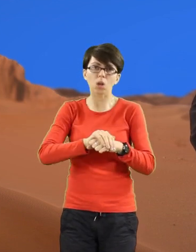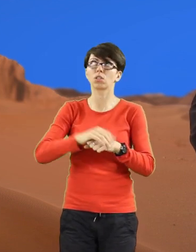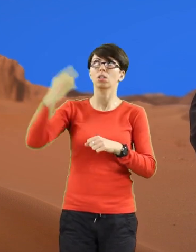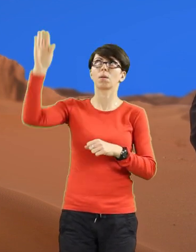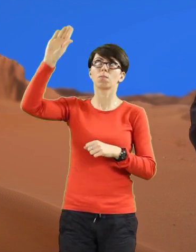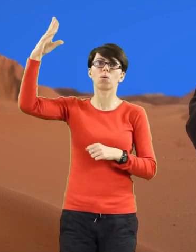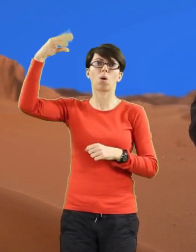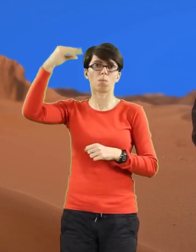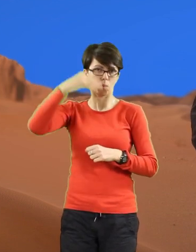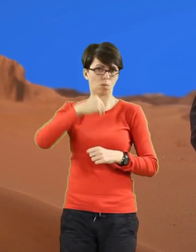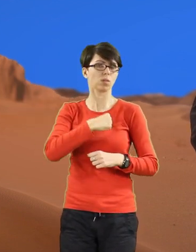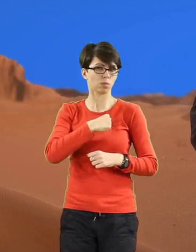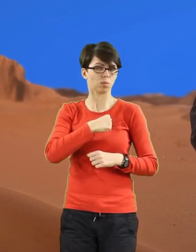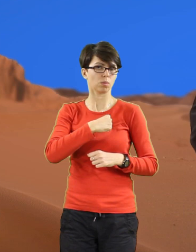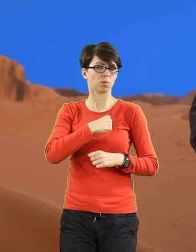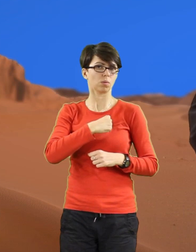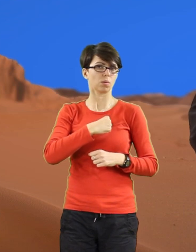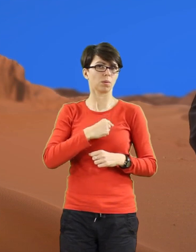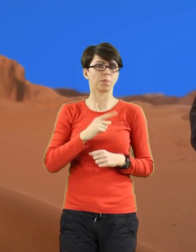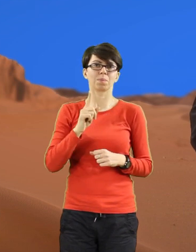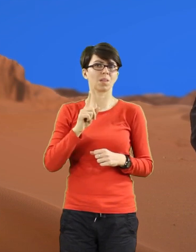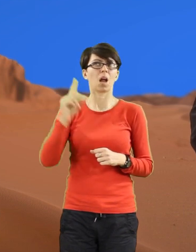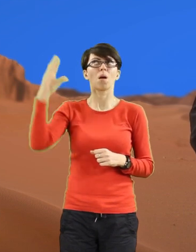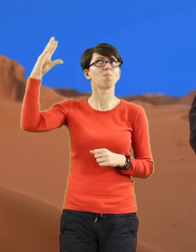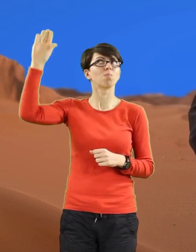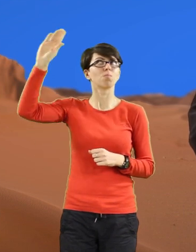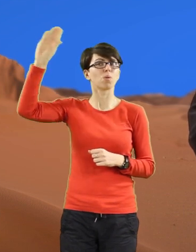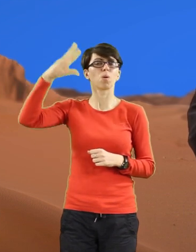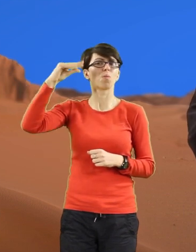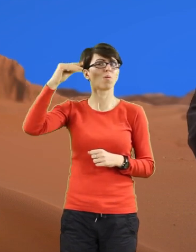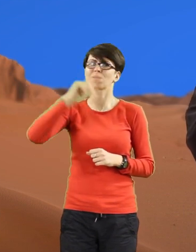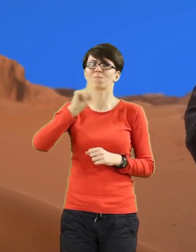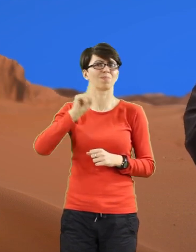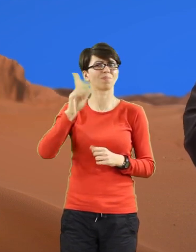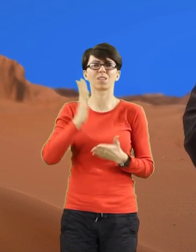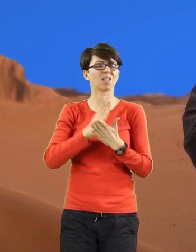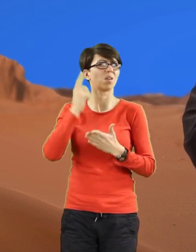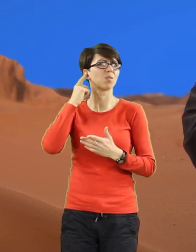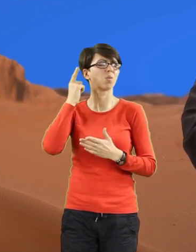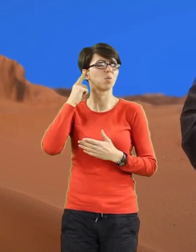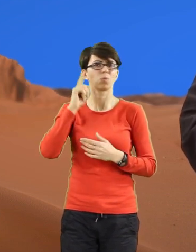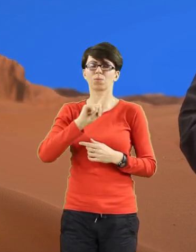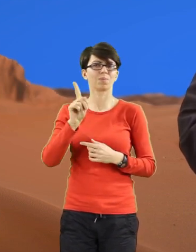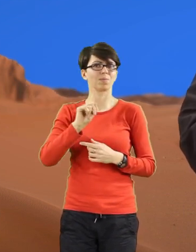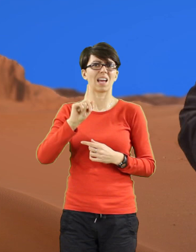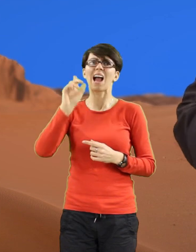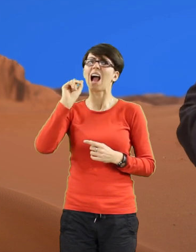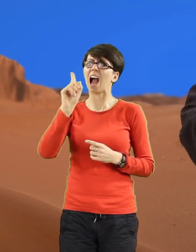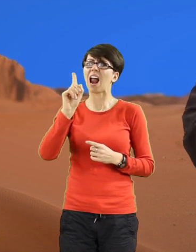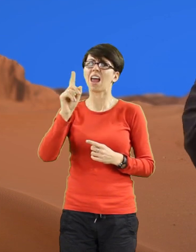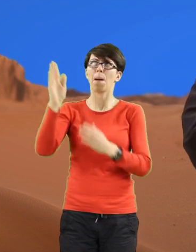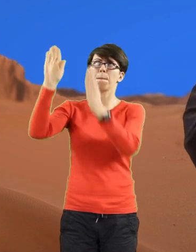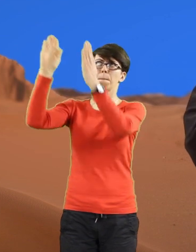przemówić nie do naszych uszu, nie do naszych zmysłów, ale